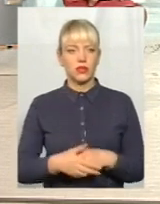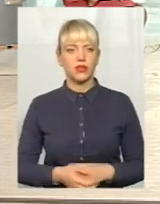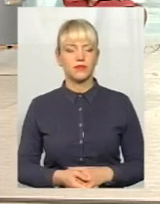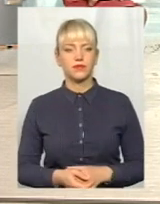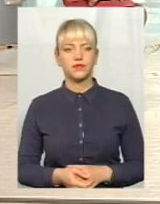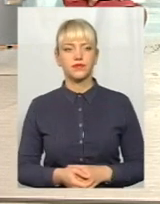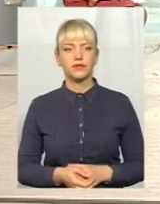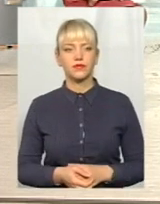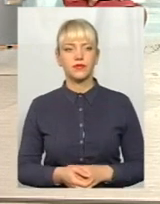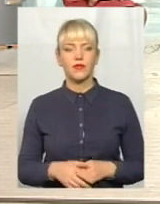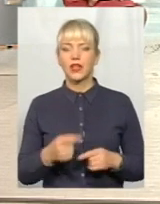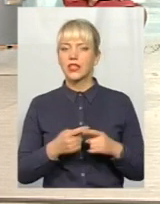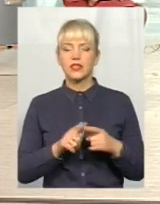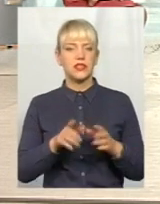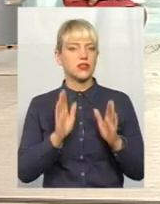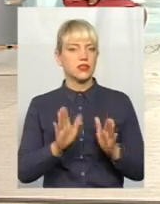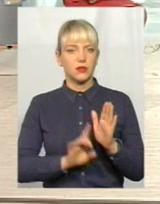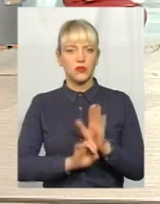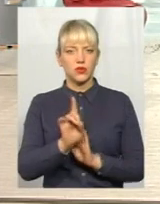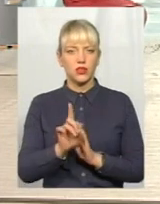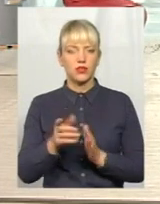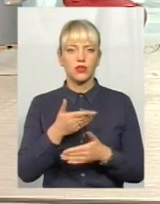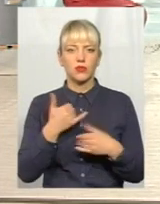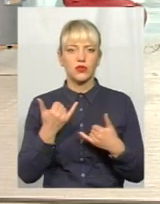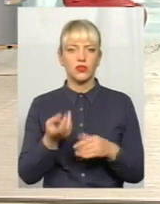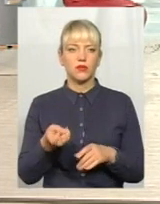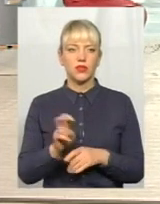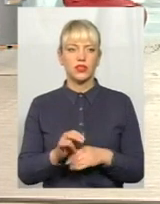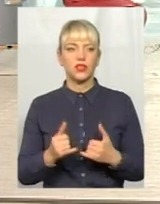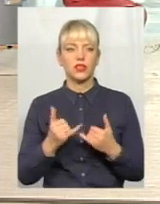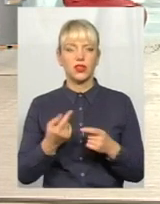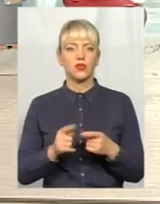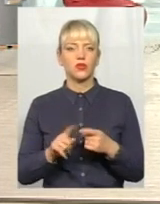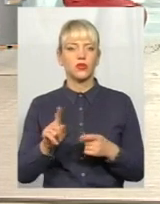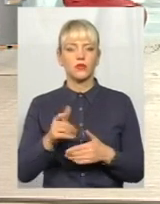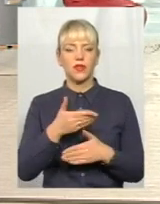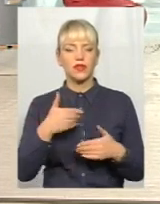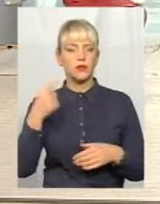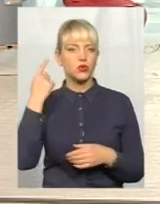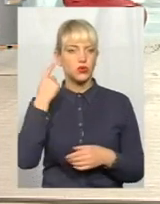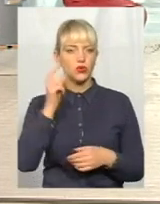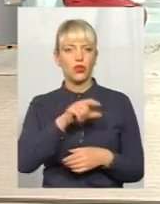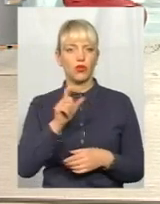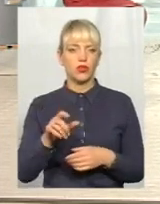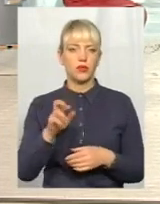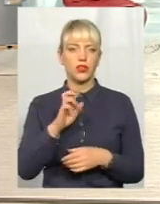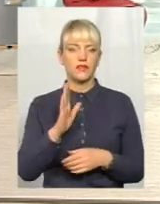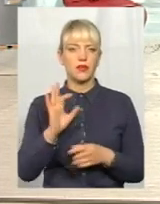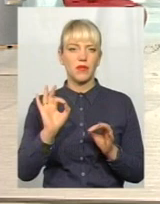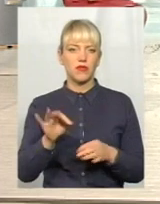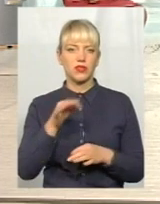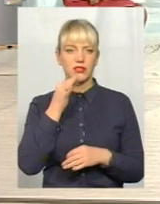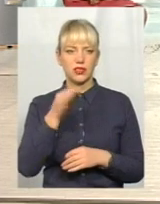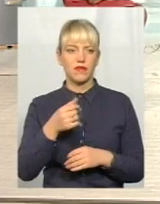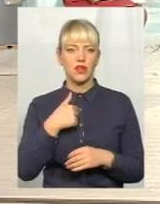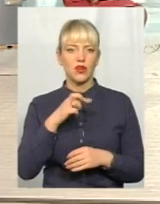Це тільки початок. Ми ось сьогодні і прийшли для того, щоб нас почули люди. Борис Васильович правильно сказав. Я би хотів,